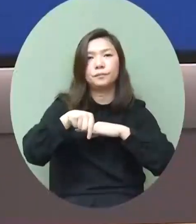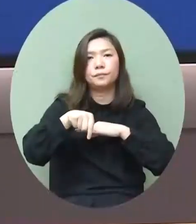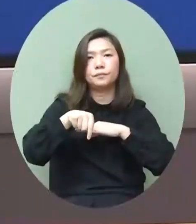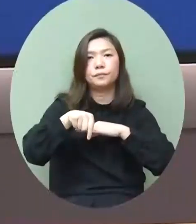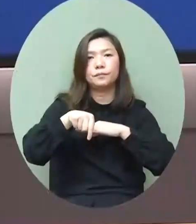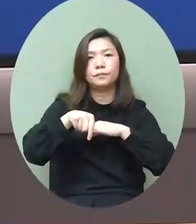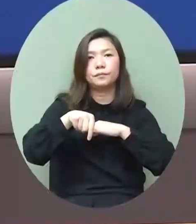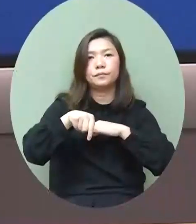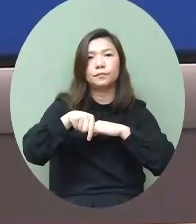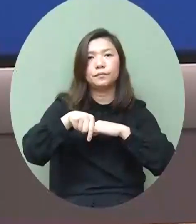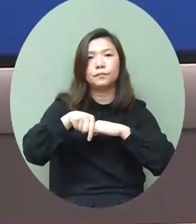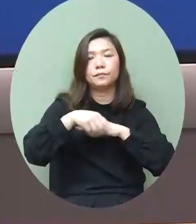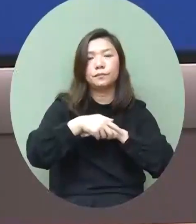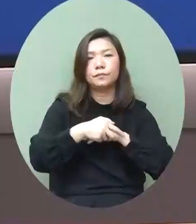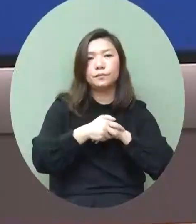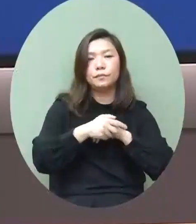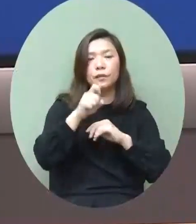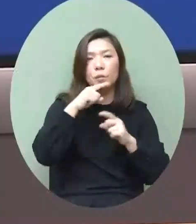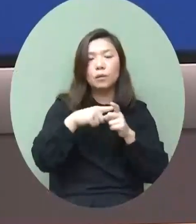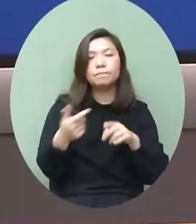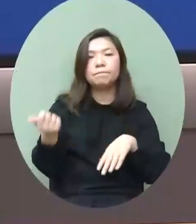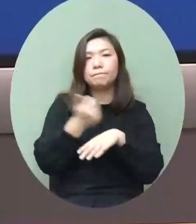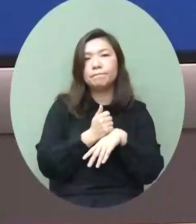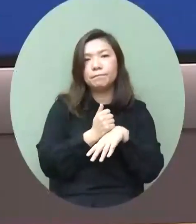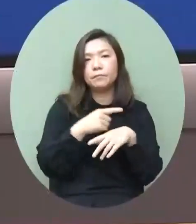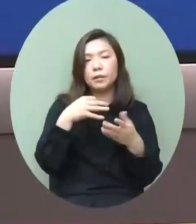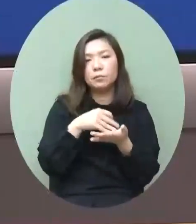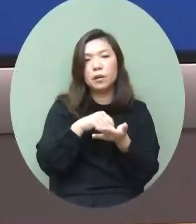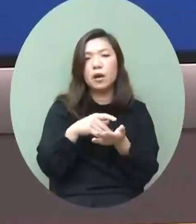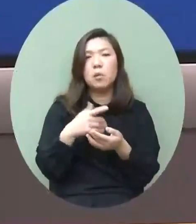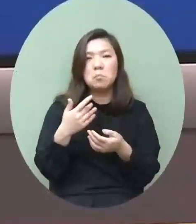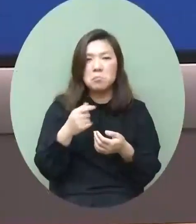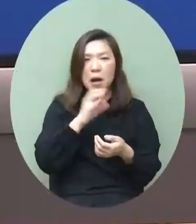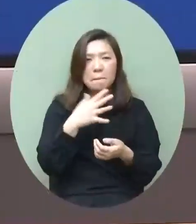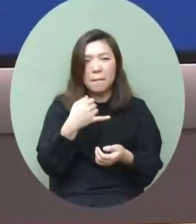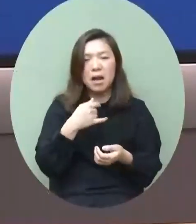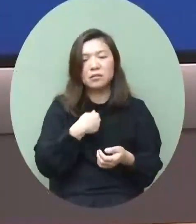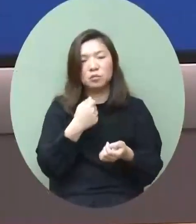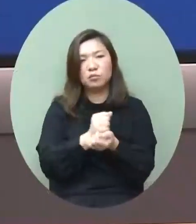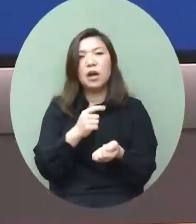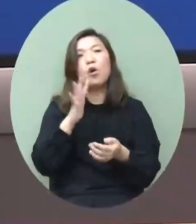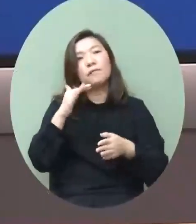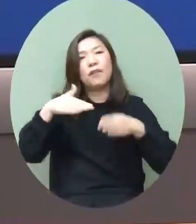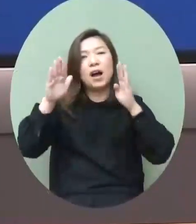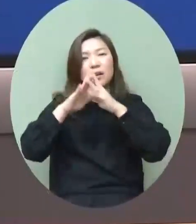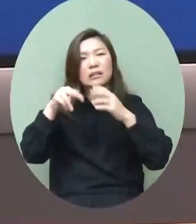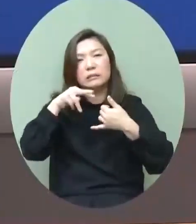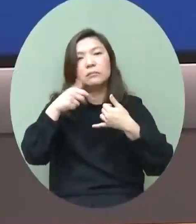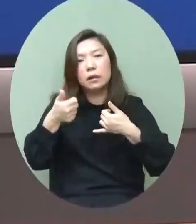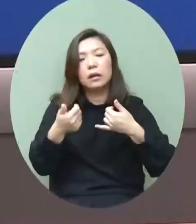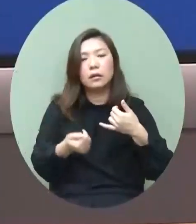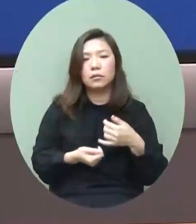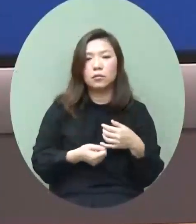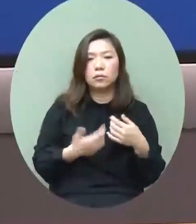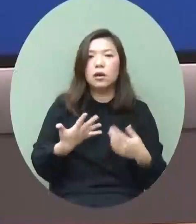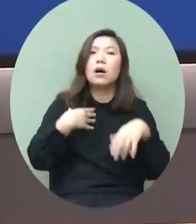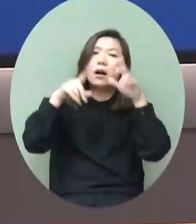些出席者認為不夠要放寬些最好不能在酒店檢疫可以回家檢疫我們